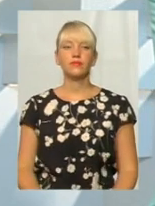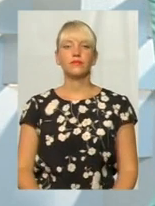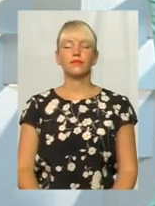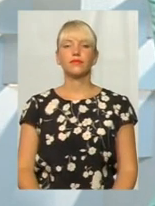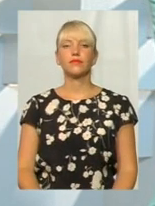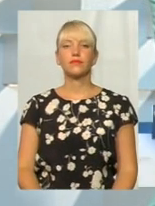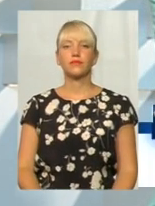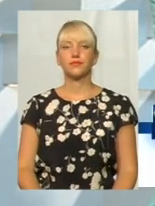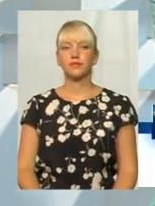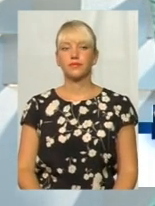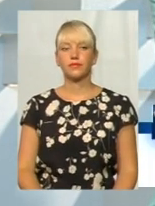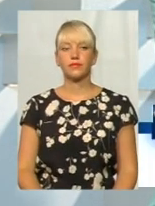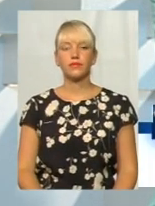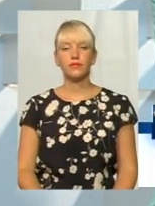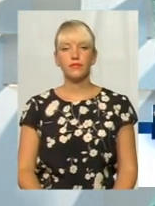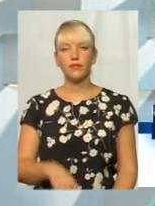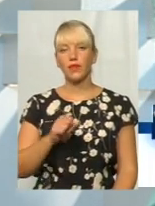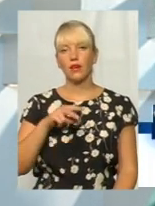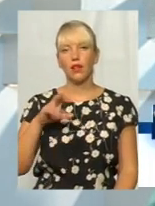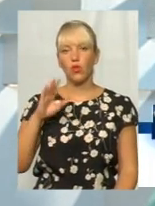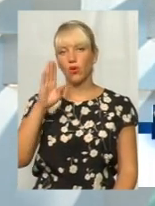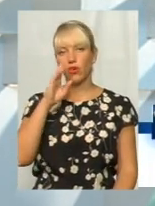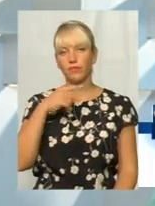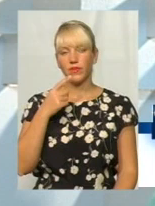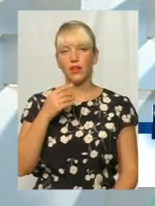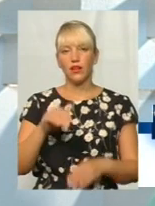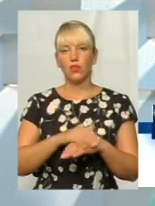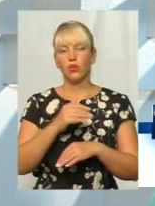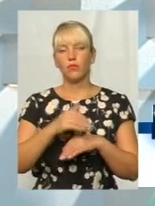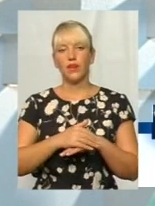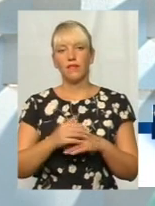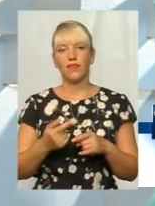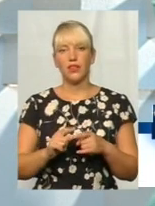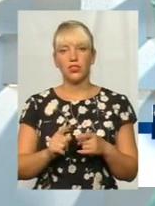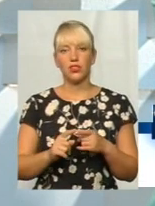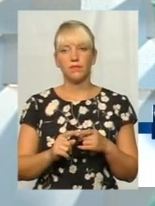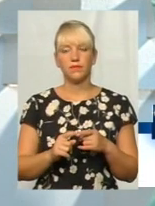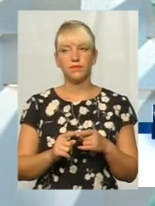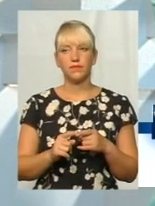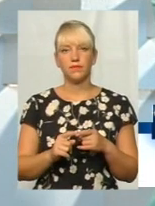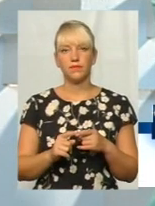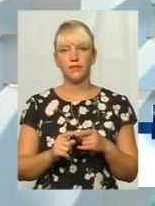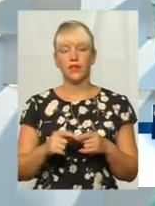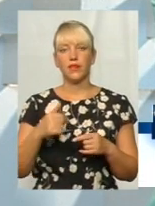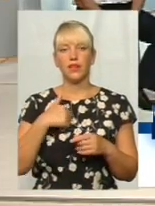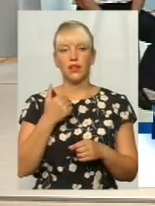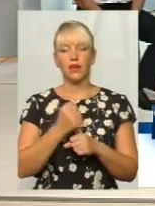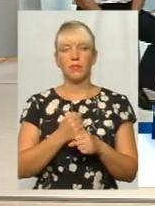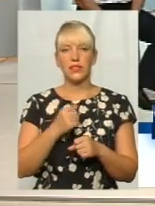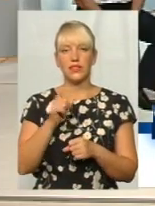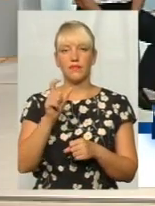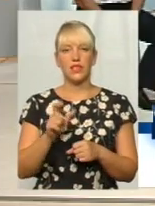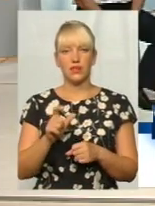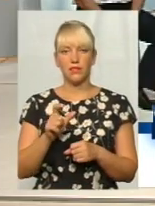будь ласка. Алло? Ми чуємо вас, говоріть. Доброго вечора. Доброго вечора. Я працівник